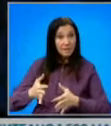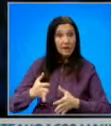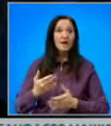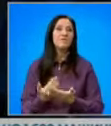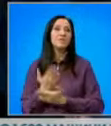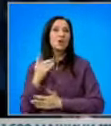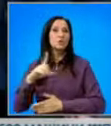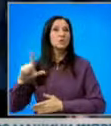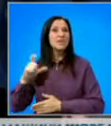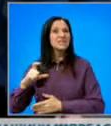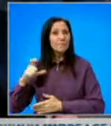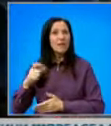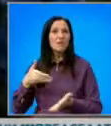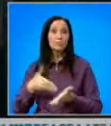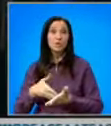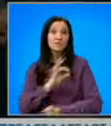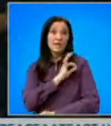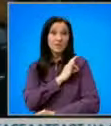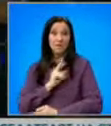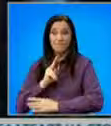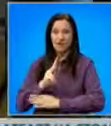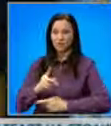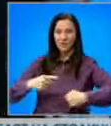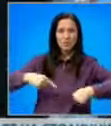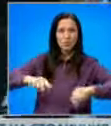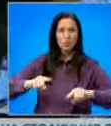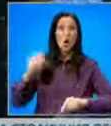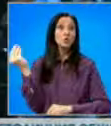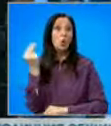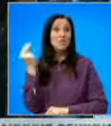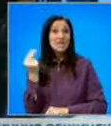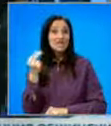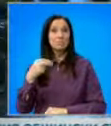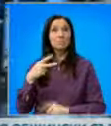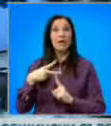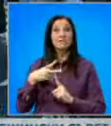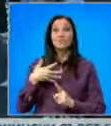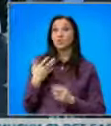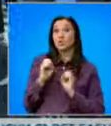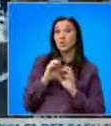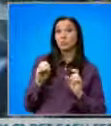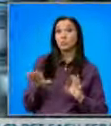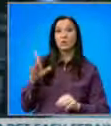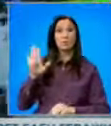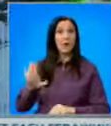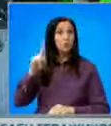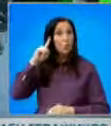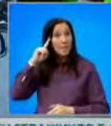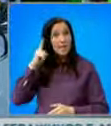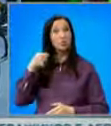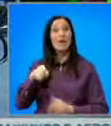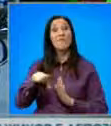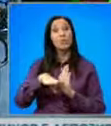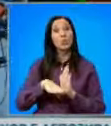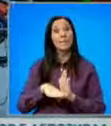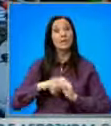на септември противници на вакцинирането нахлуха в студиото на словенската телевизия и поискаха да се оповести позицията им. Тогава програмният директор